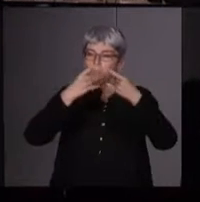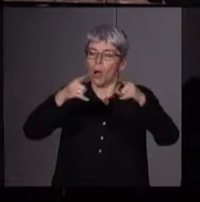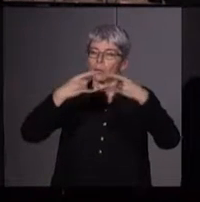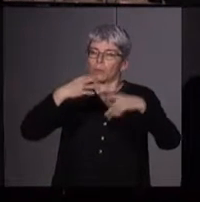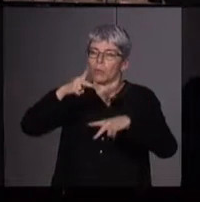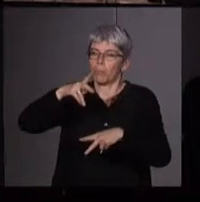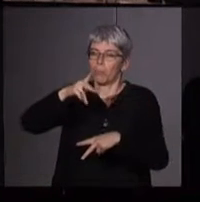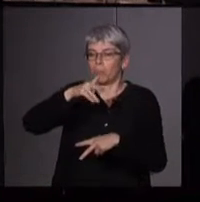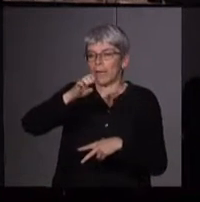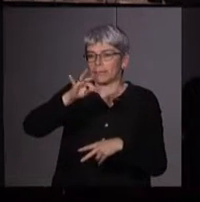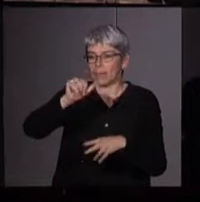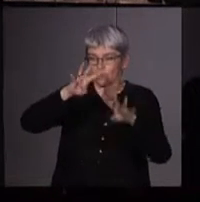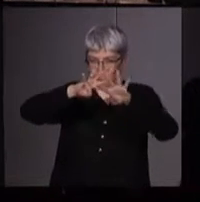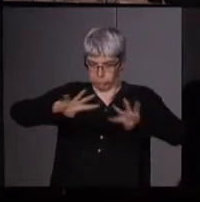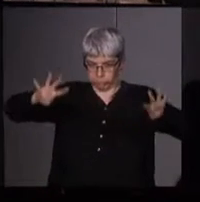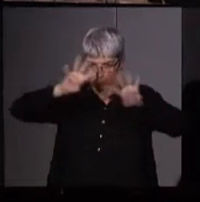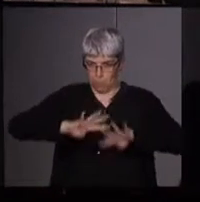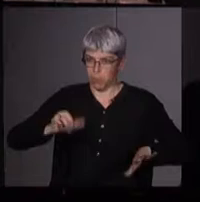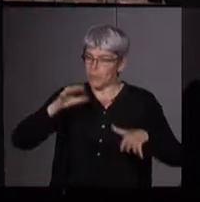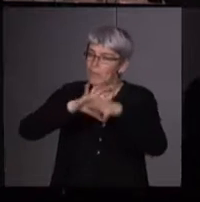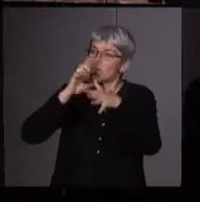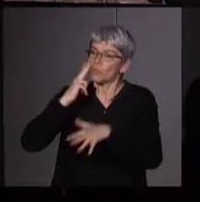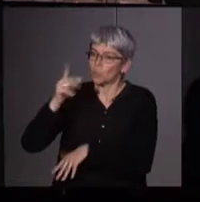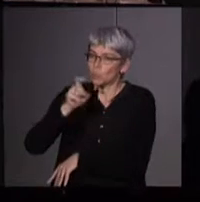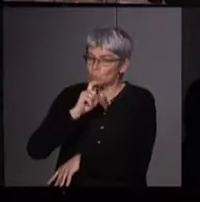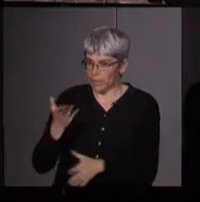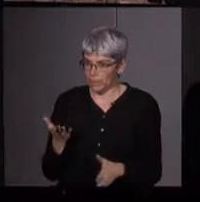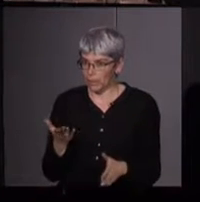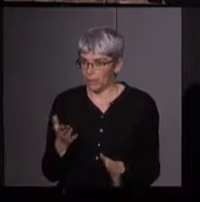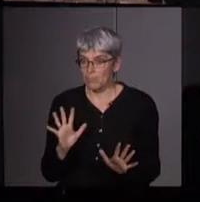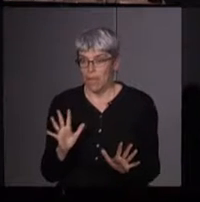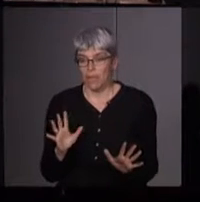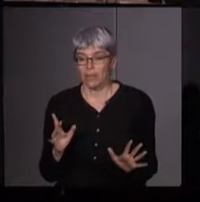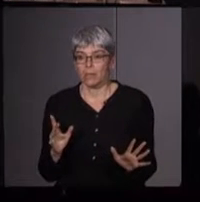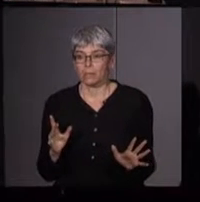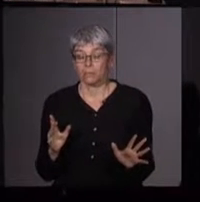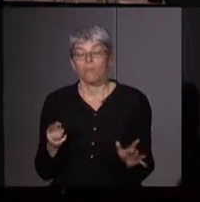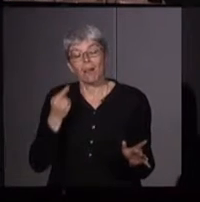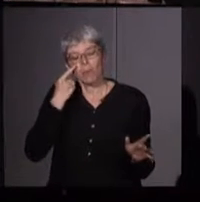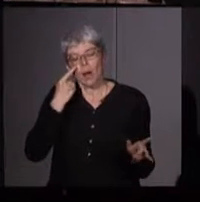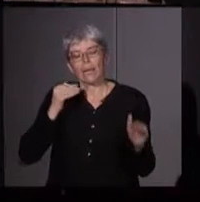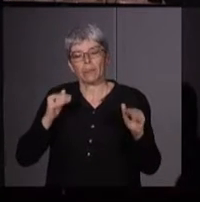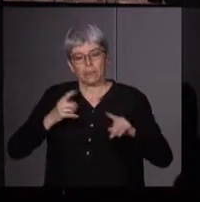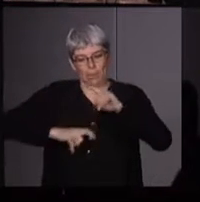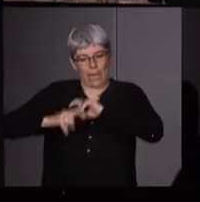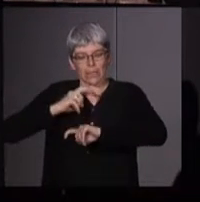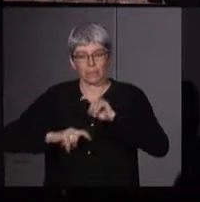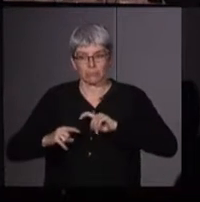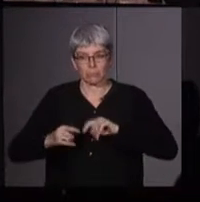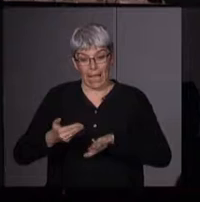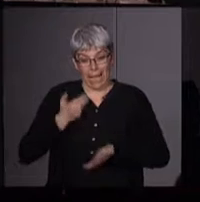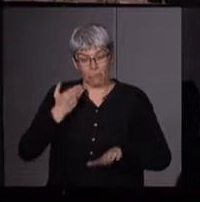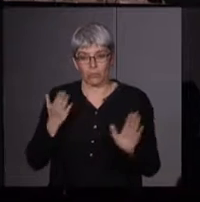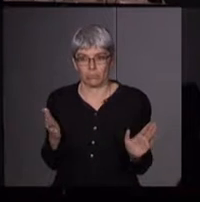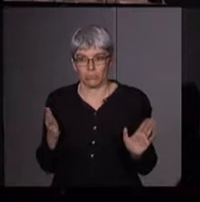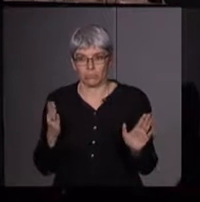Pentagone. C'est la première image qu'on avait vue. Alors, mais ne devançons pas les événements et revenons en arrière. Avant tout